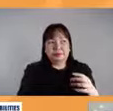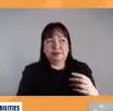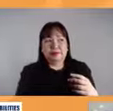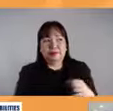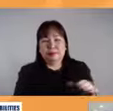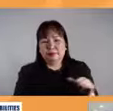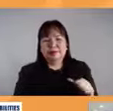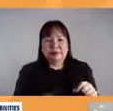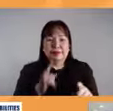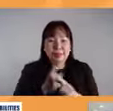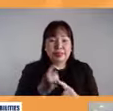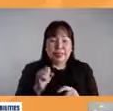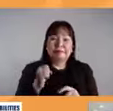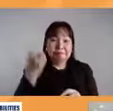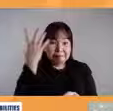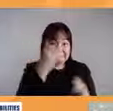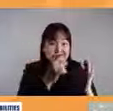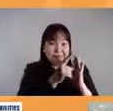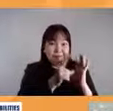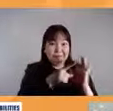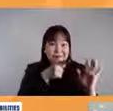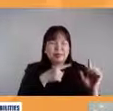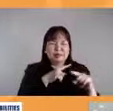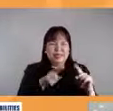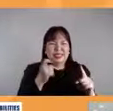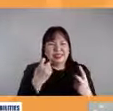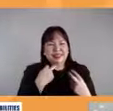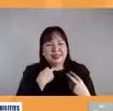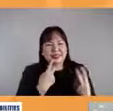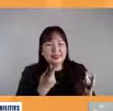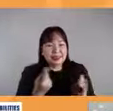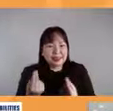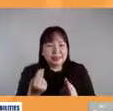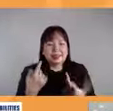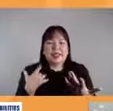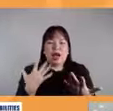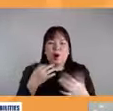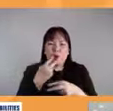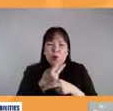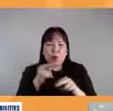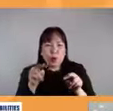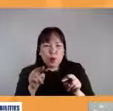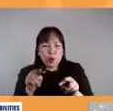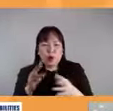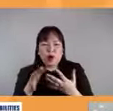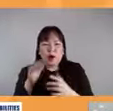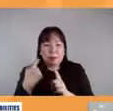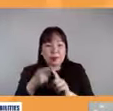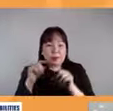naman siya it's just that meron nga challenge on the implementation side and monitoring pati evaluation nga din and